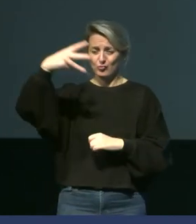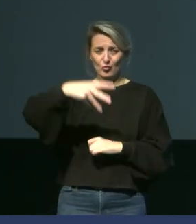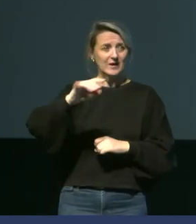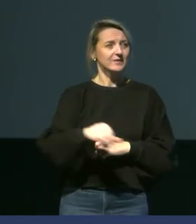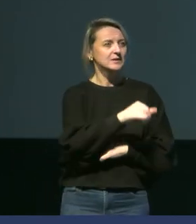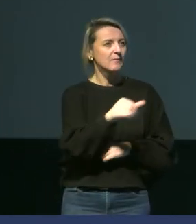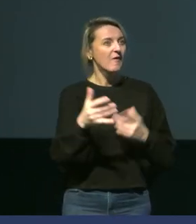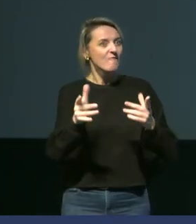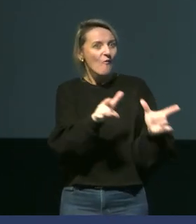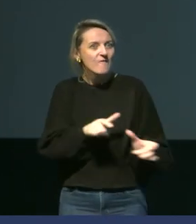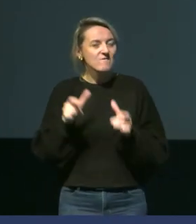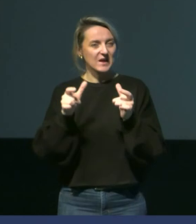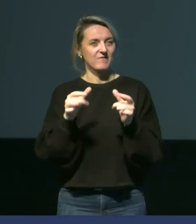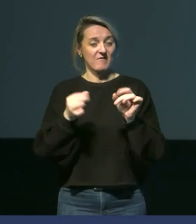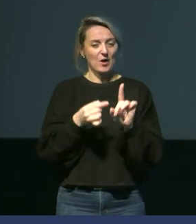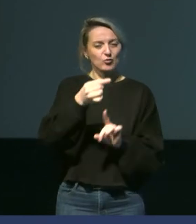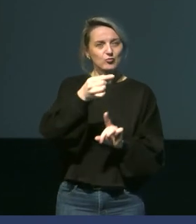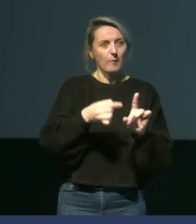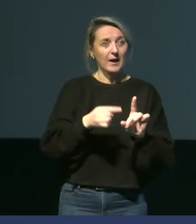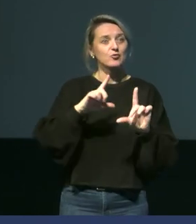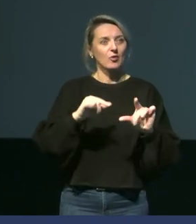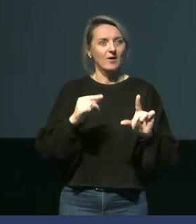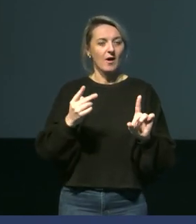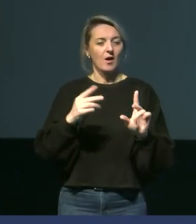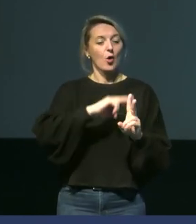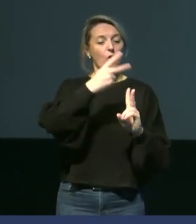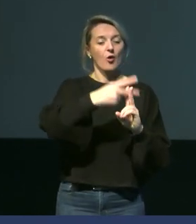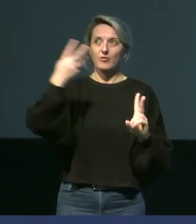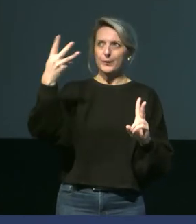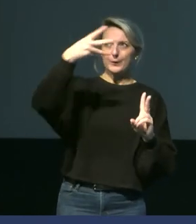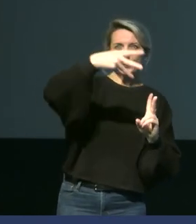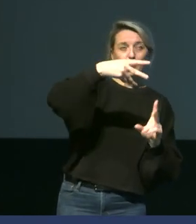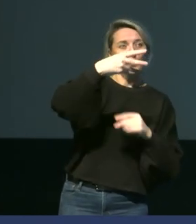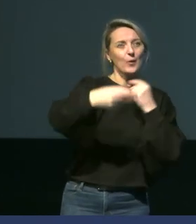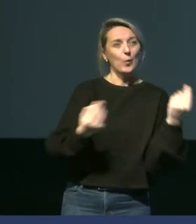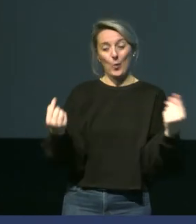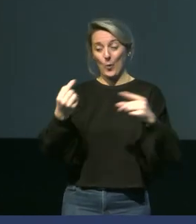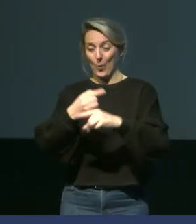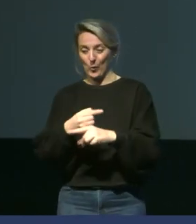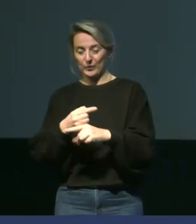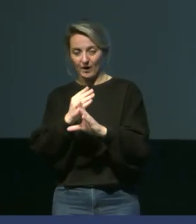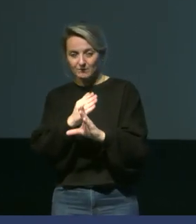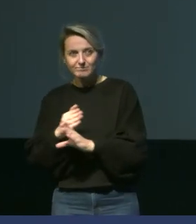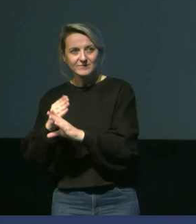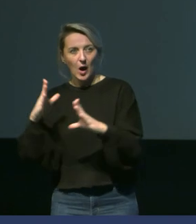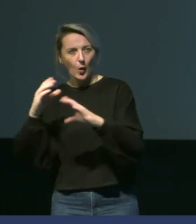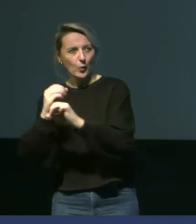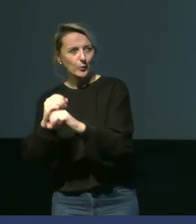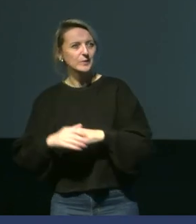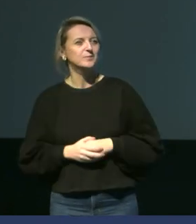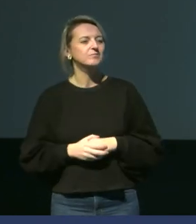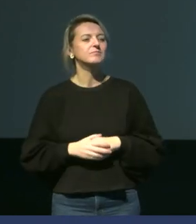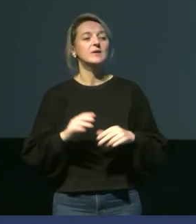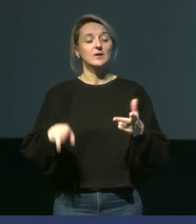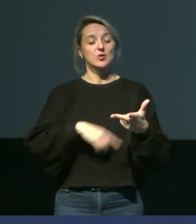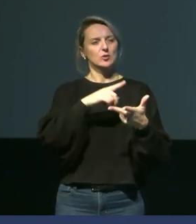températures des individus qui vont être exposés au soleil ou les températures des individus qui vont être à l'ombre des bâtiments. On a également une troisième catégorie